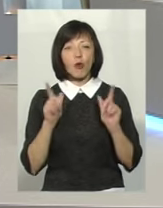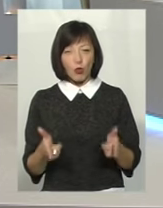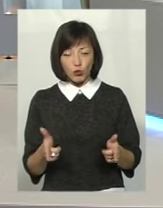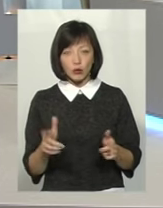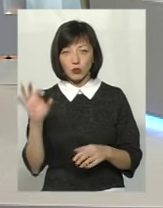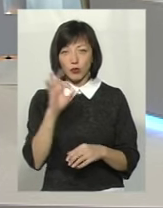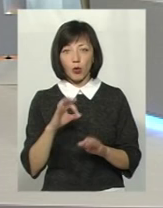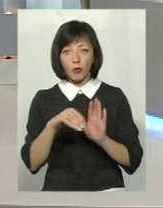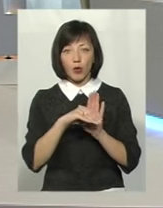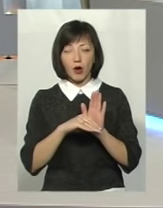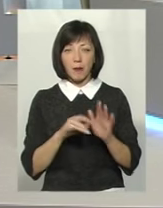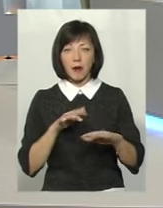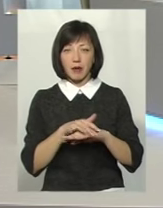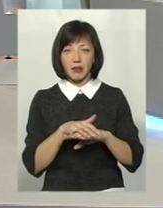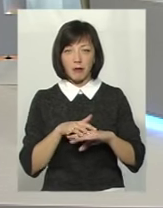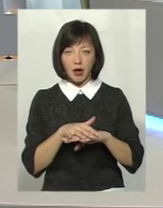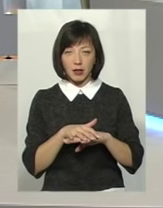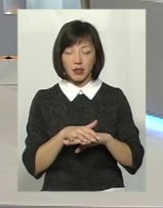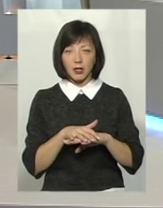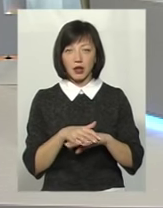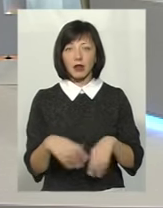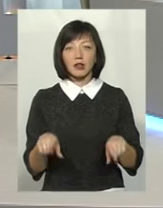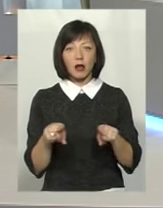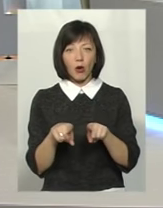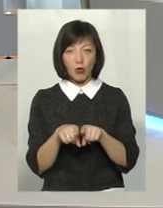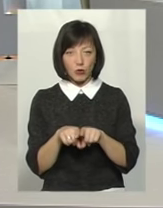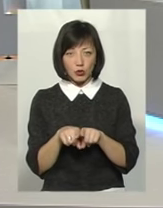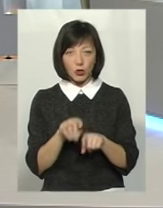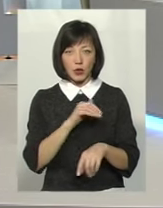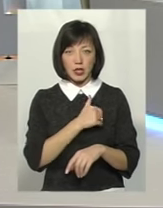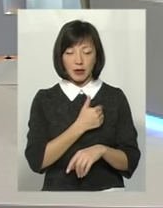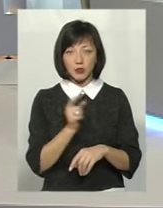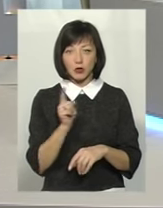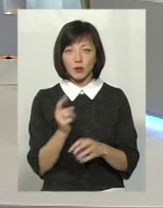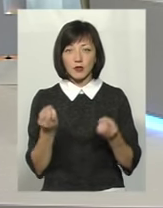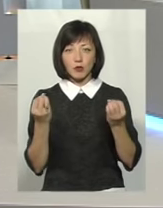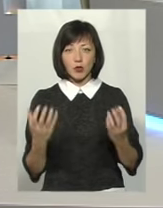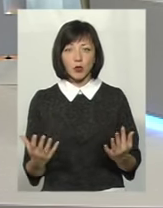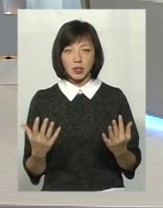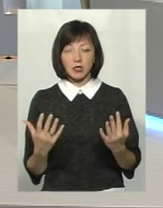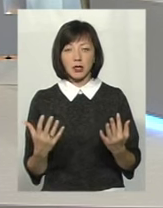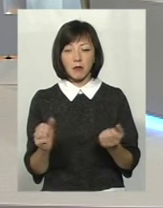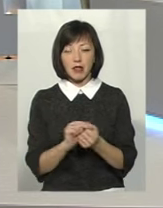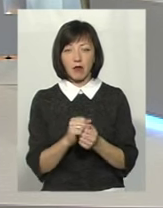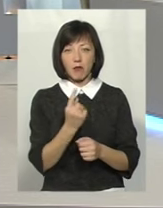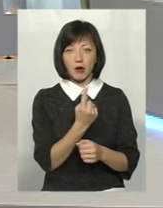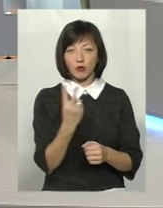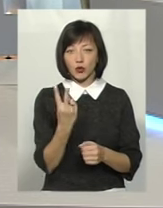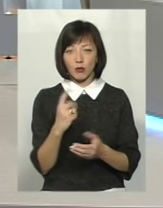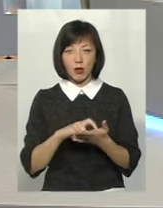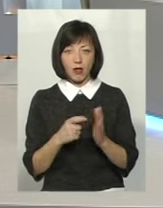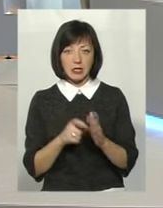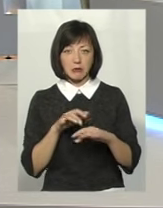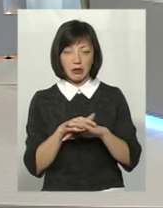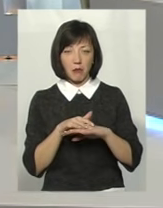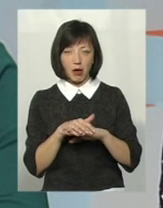стосуються програми математики. Я би також хотіла, щоб був спрощений матеріал у першому і у другому класі з